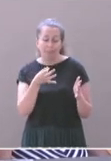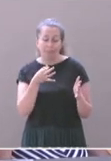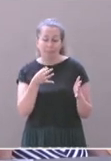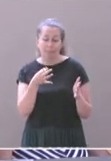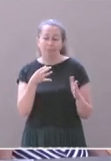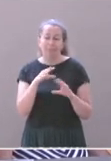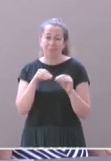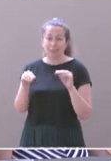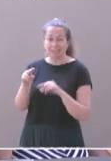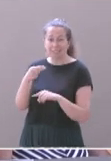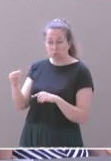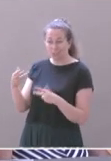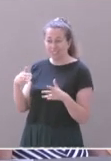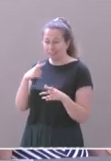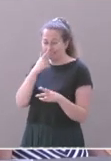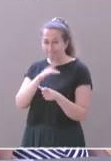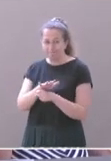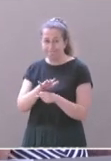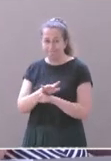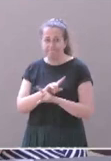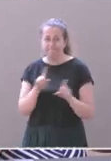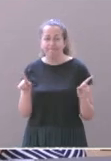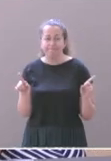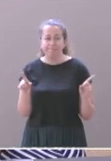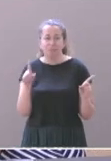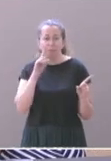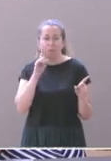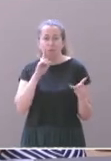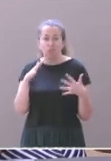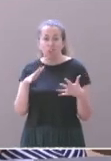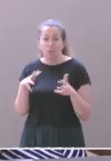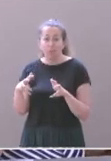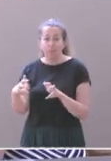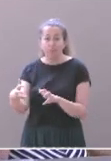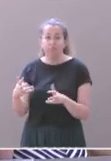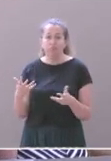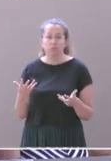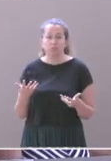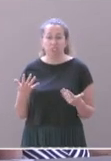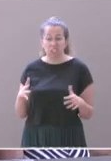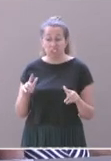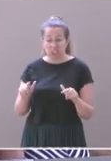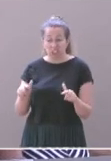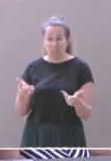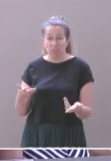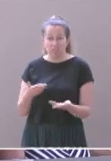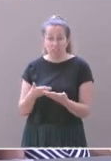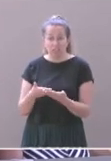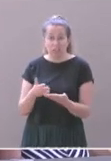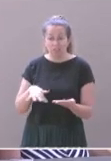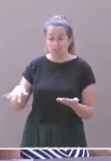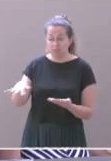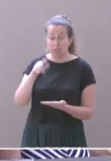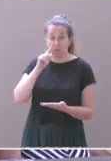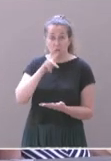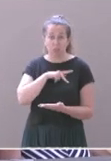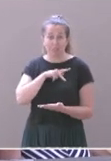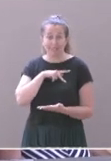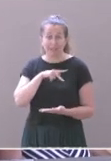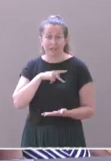suffisante. Car l'espace naturel peut être particulièrement dégradé, et c'est le cas de cet espace naturel dont les propriétaires,